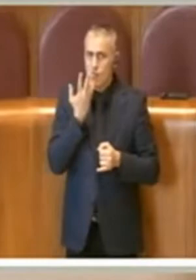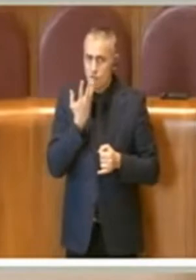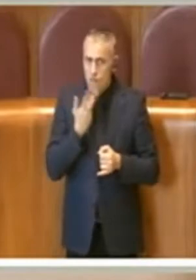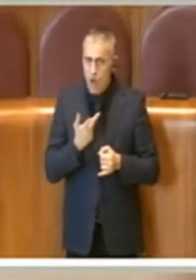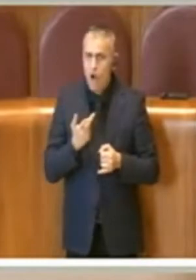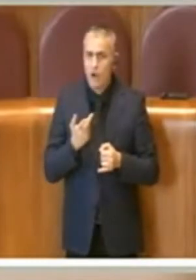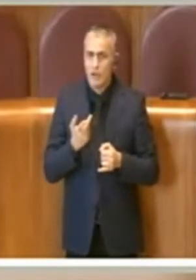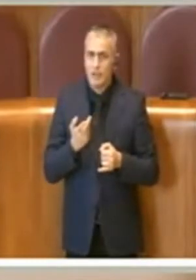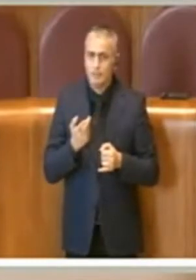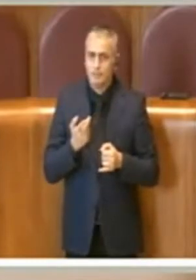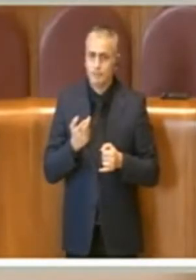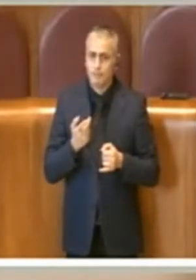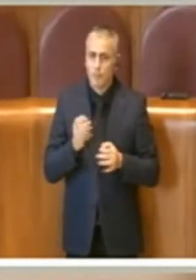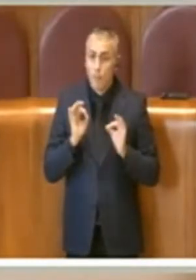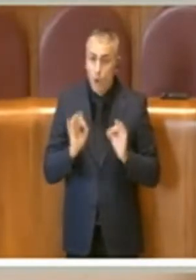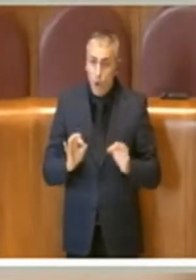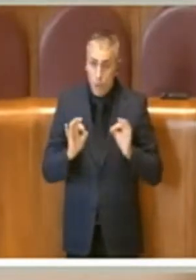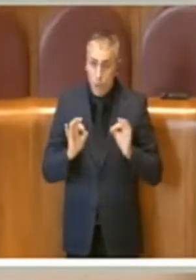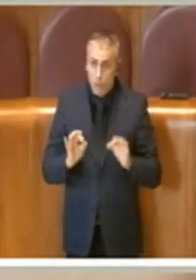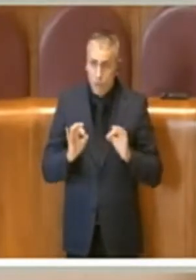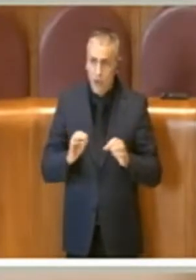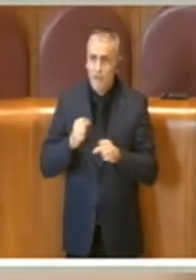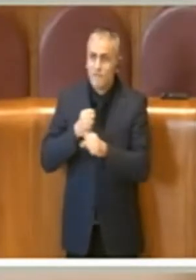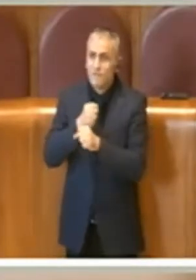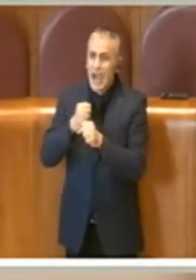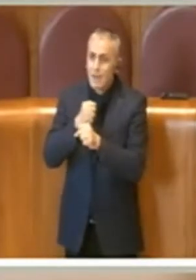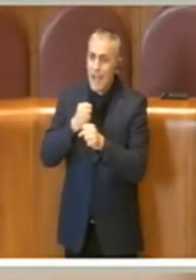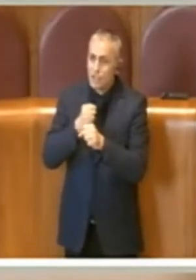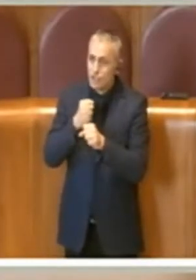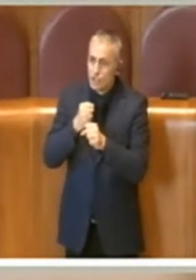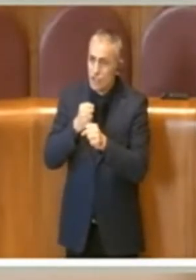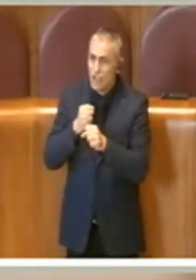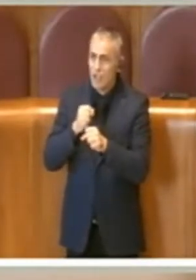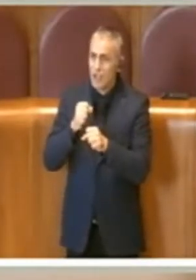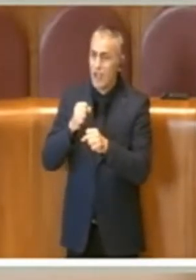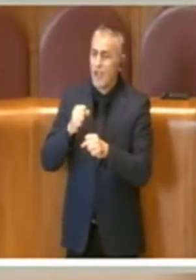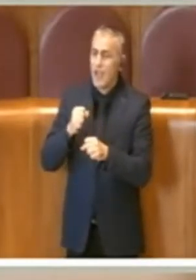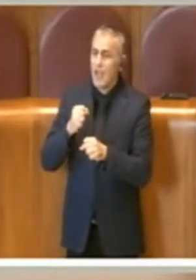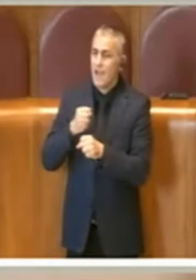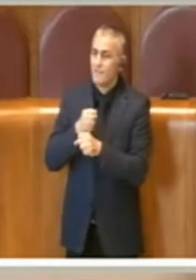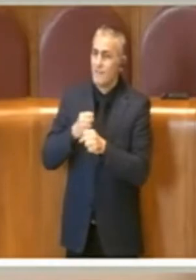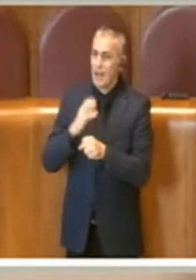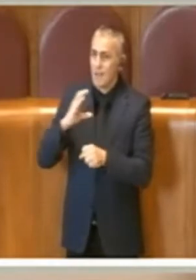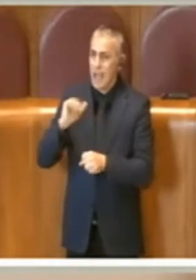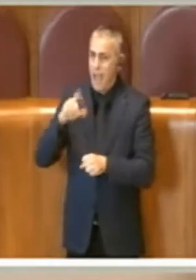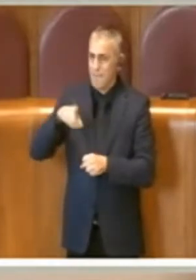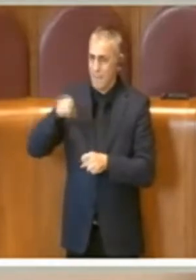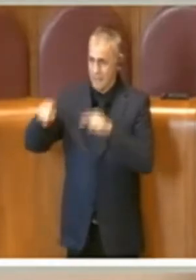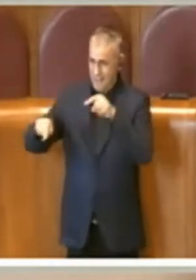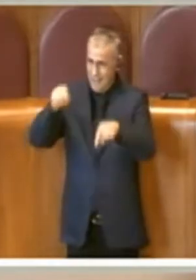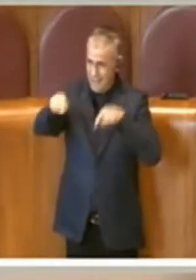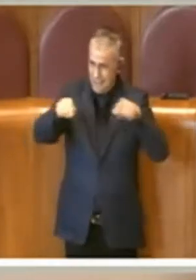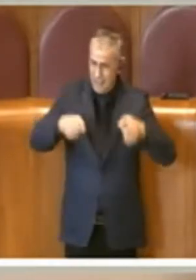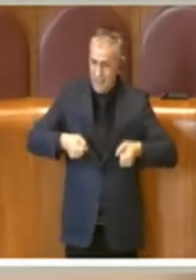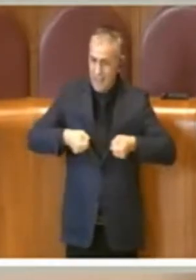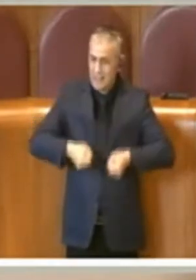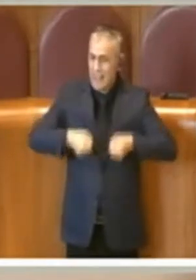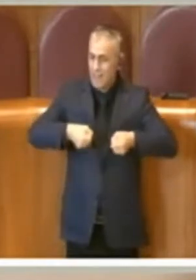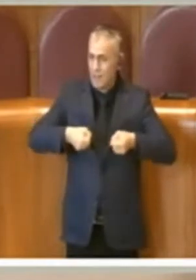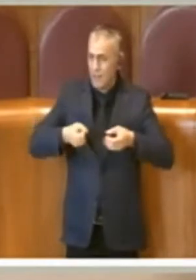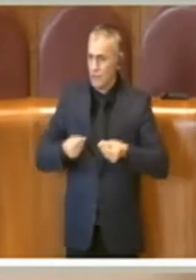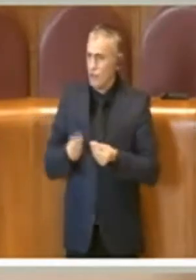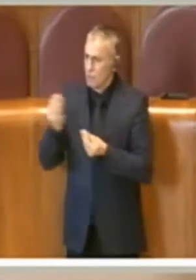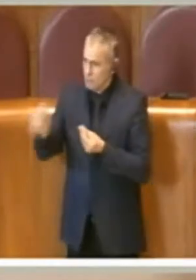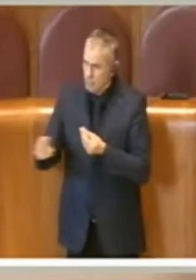anche nelle farmacie, farmacap, la presenza dei defibrillatori e